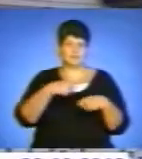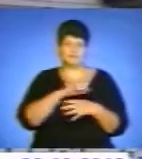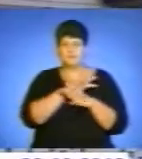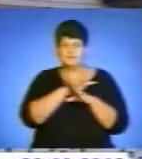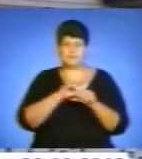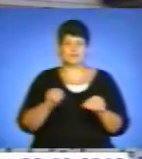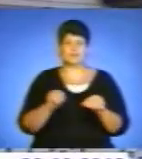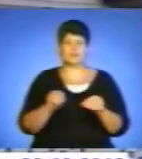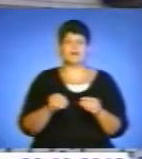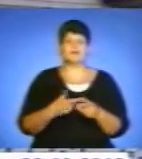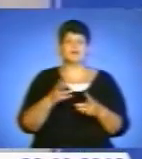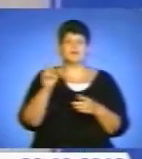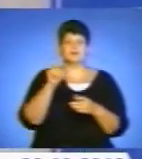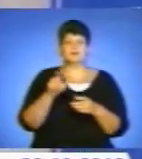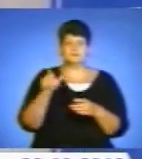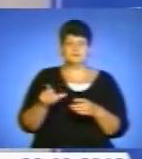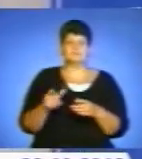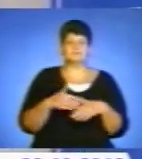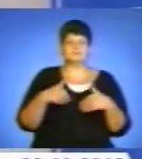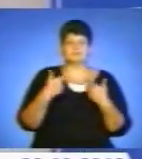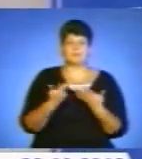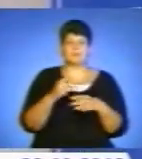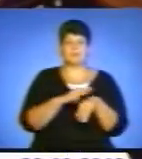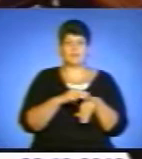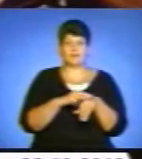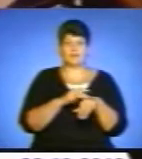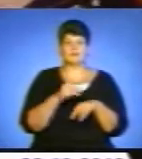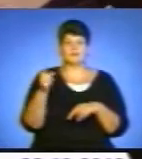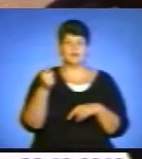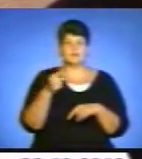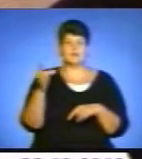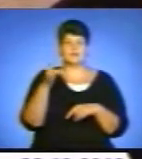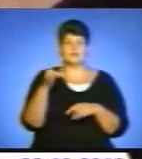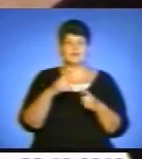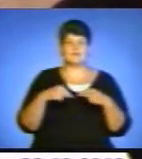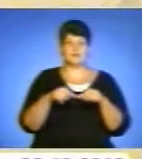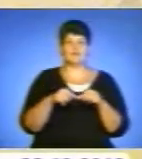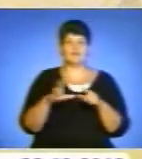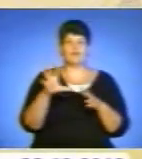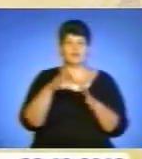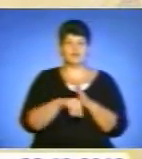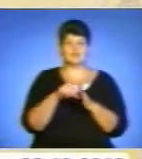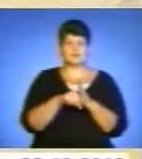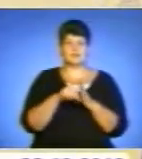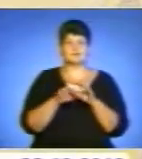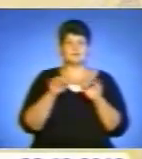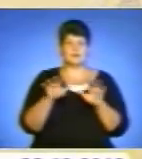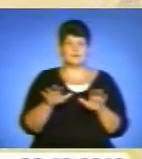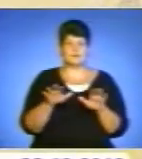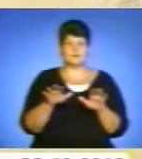вкрали. Постраждалий звернувся за допомогою до міліціонерів Тернопільського районного відділу внутрішніх справ. В ході проведення